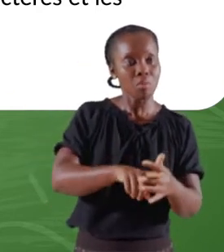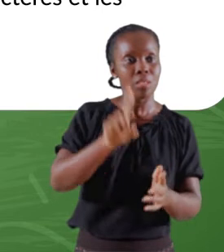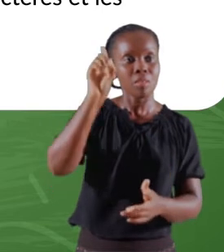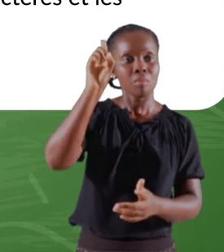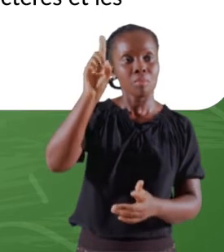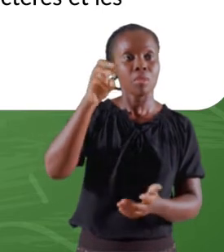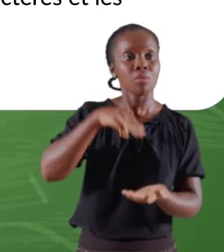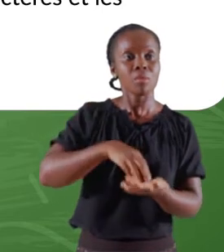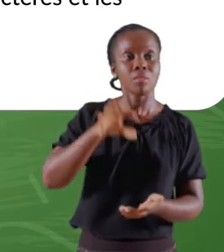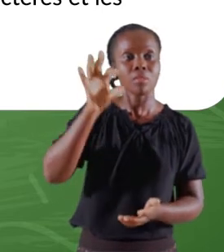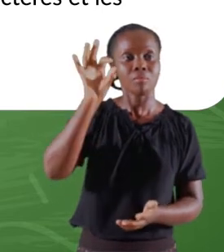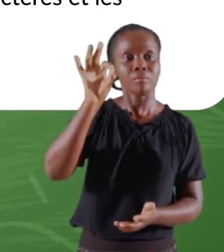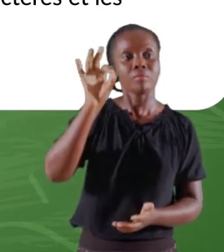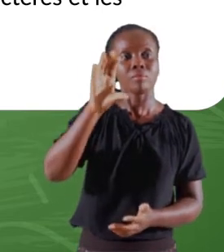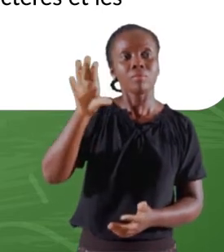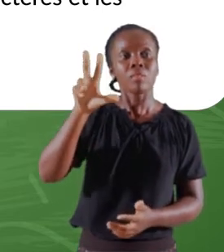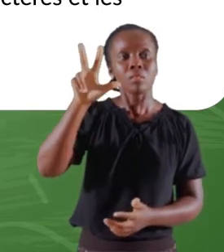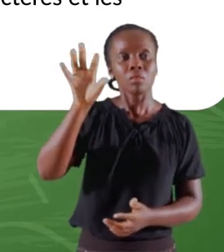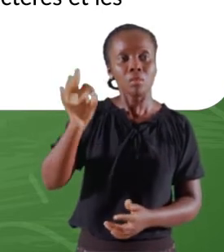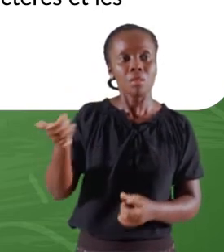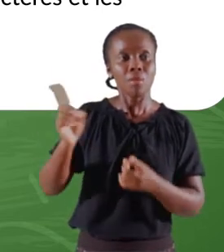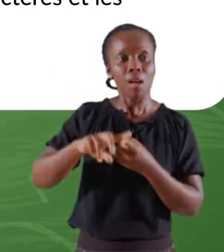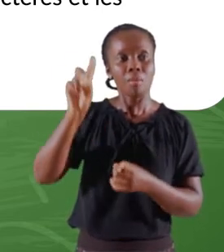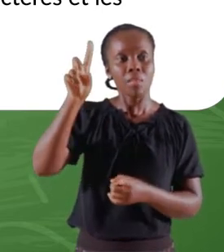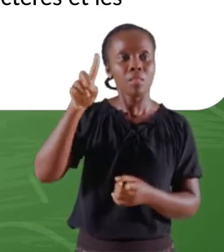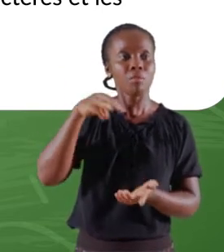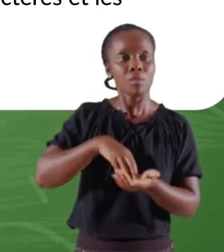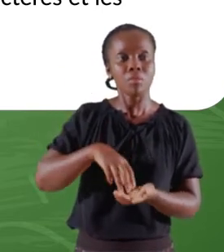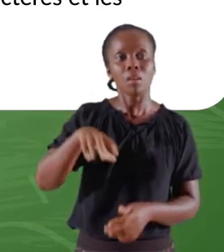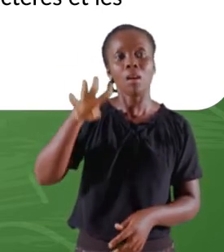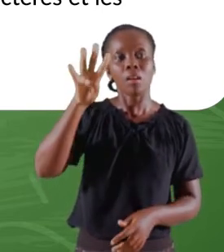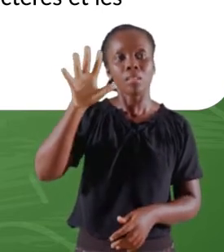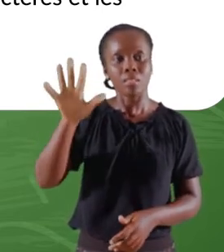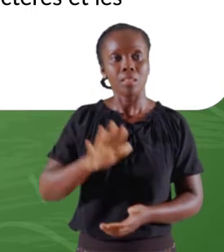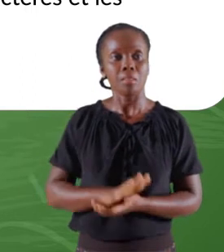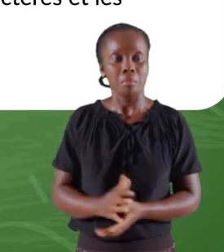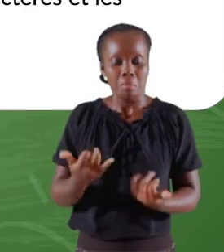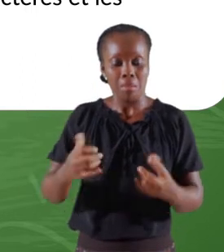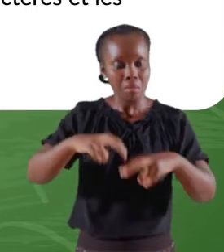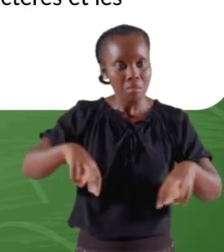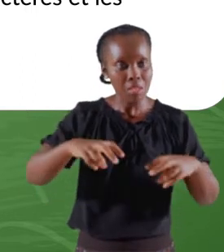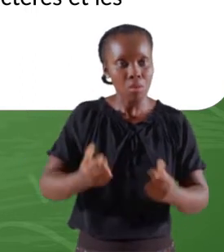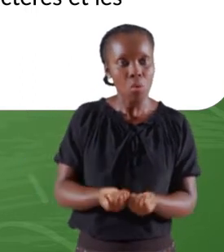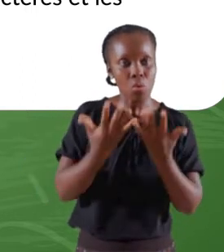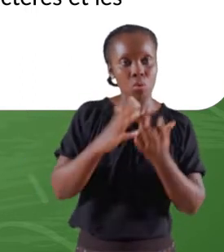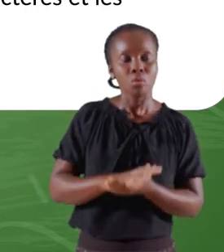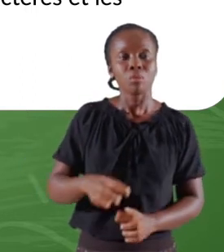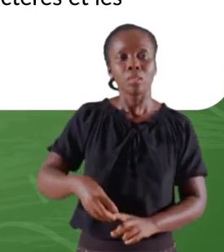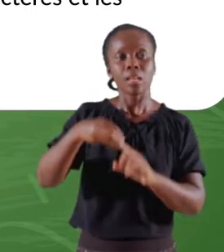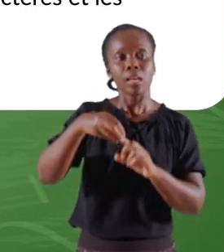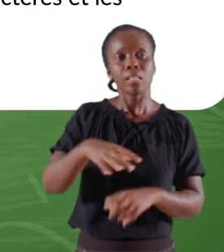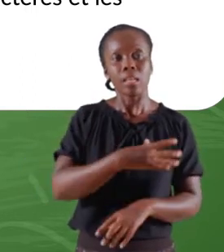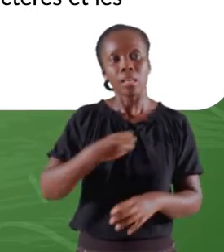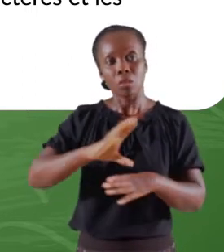à 1945. Il convient d'analyser les causes, les caractères